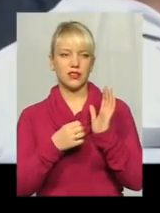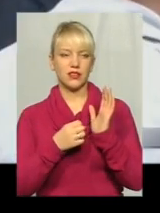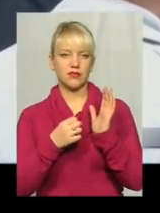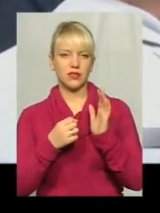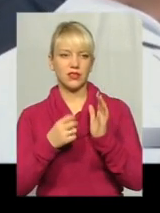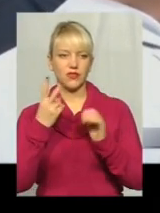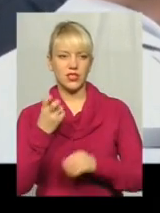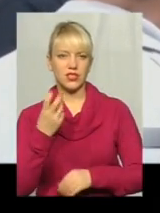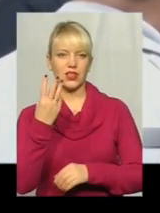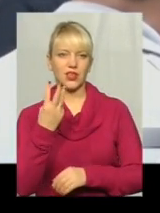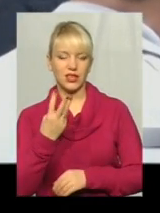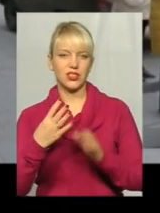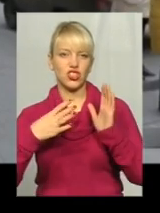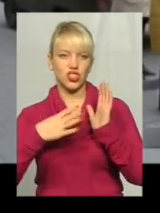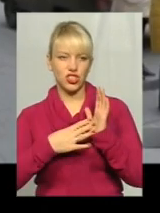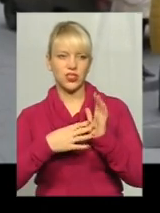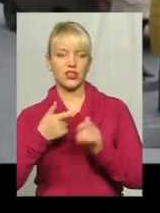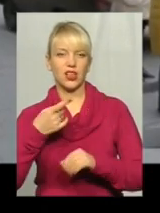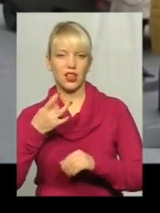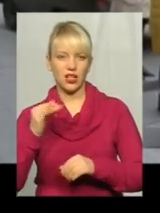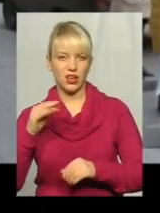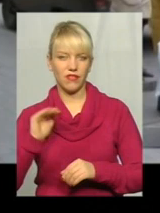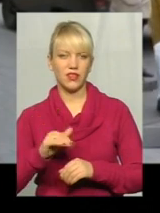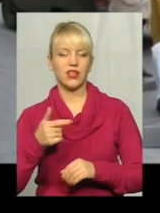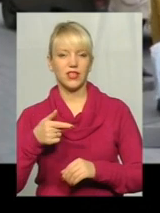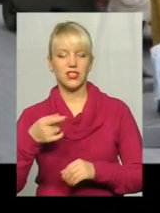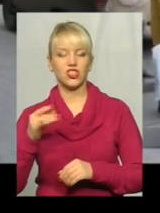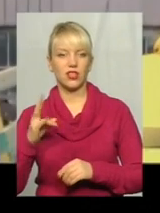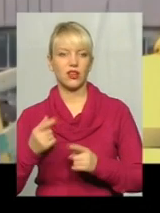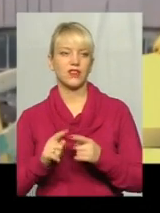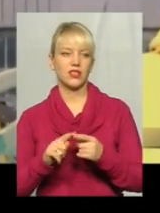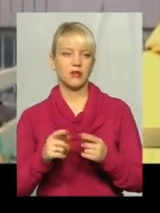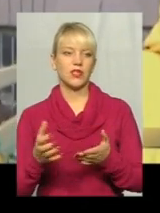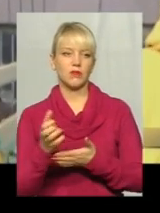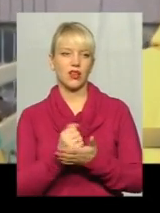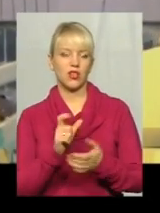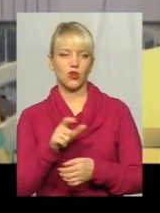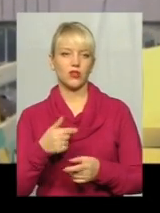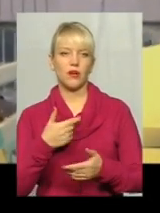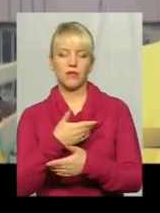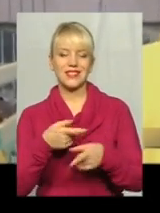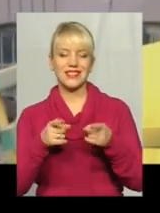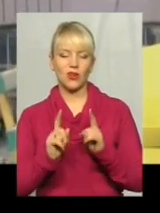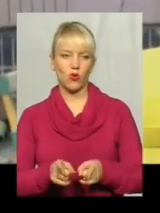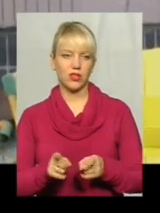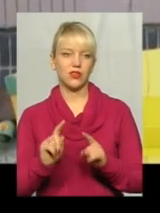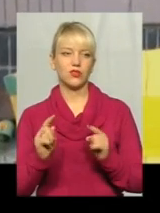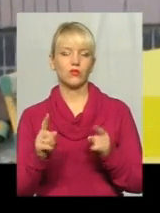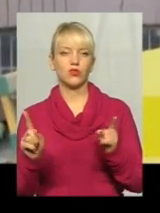236 тисяч гривень. З них 72 тисячі зібрали жителі будинку. Ми одразу згодились, тому що